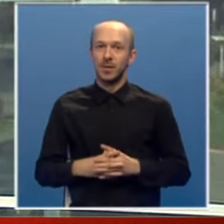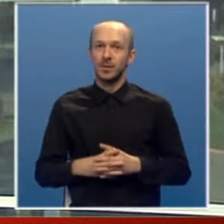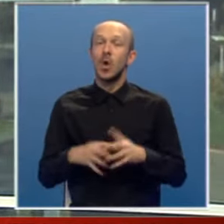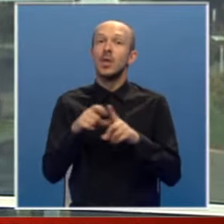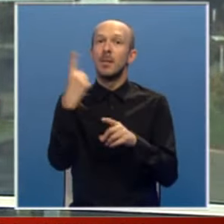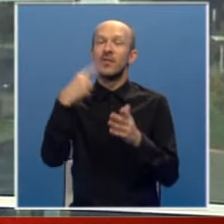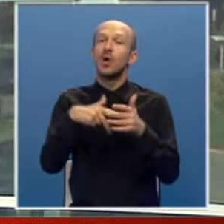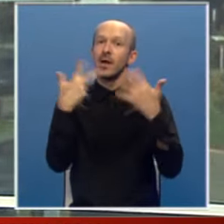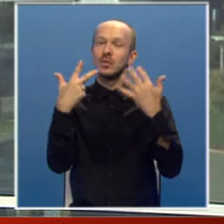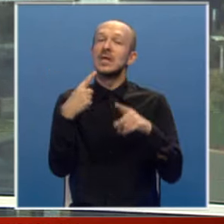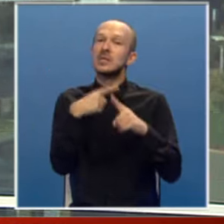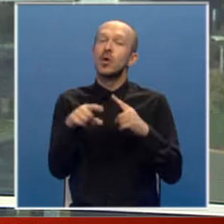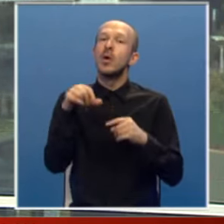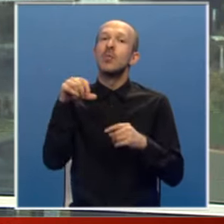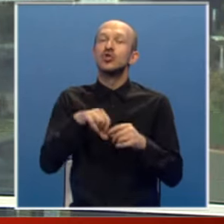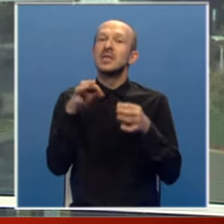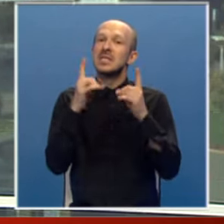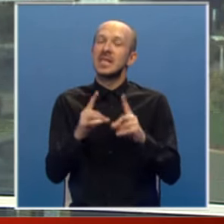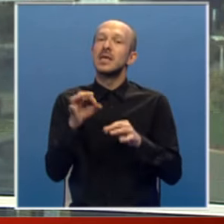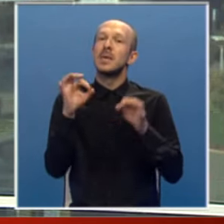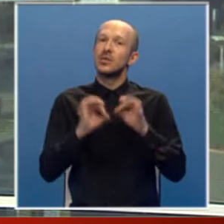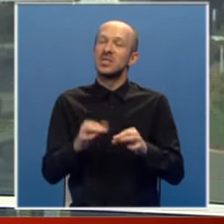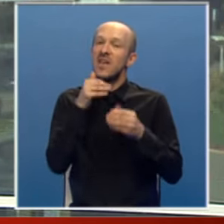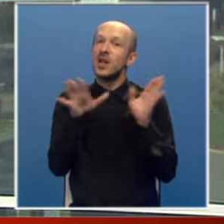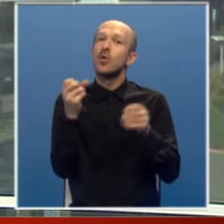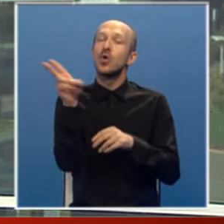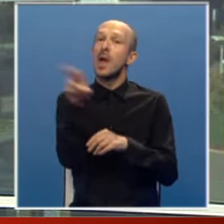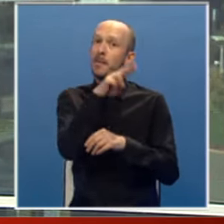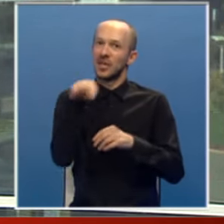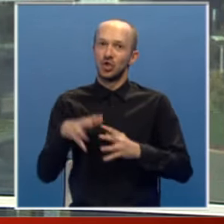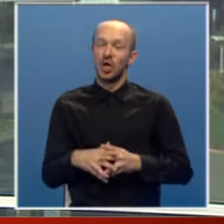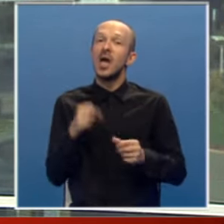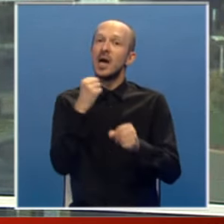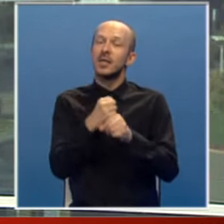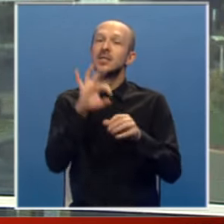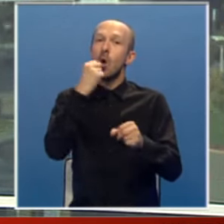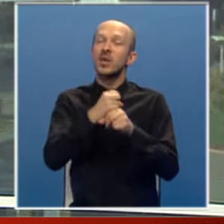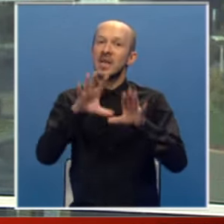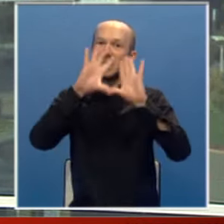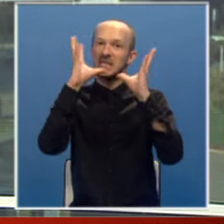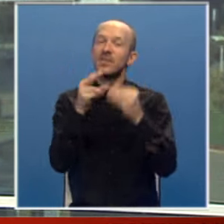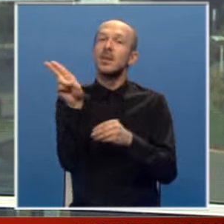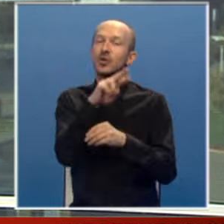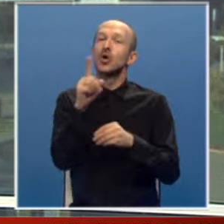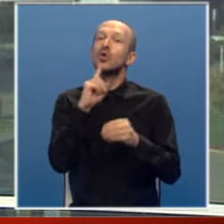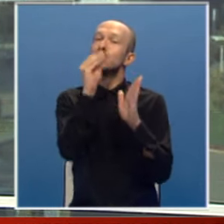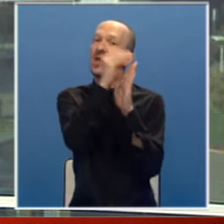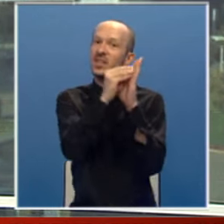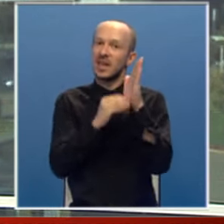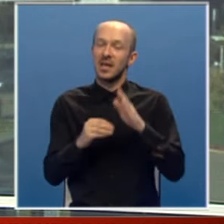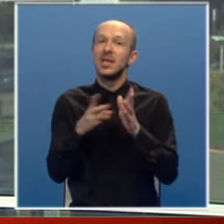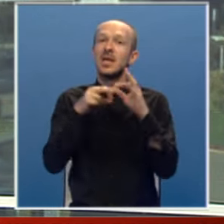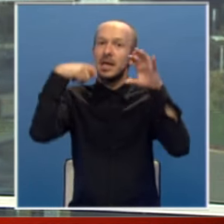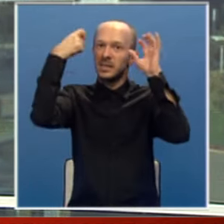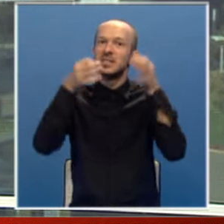Od 1. avgusta, zbog pogošanja stanja bezbijednosti i velikog broja prekršaja, vrši se obrada svih prekršaja koji su evidentirani